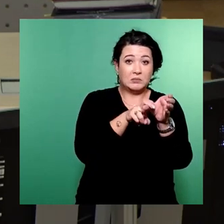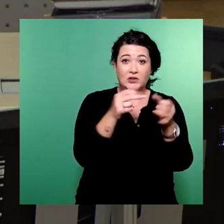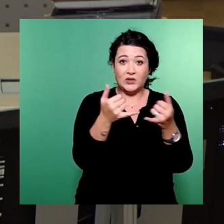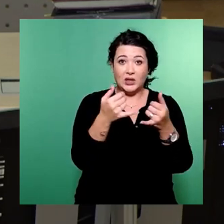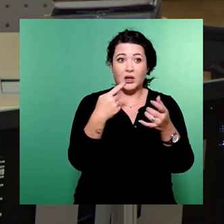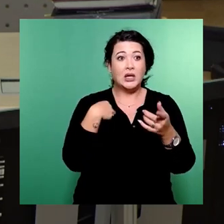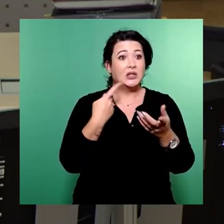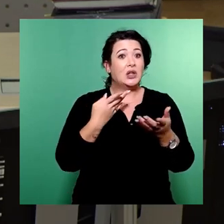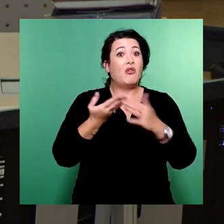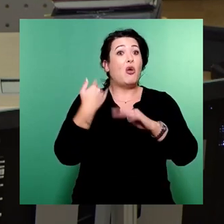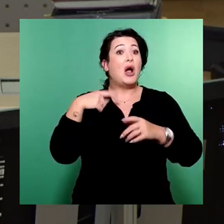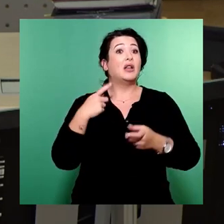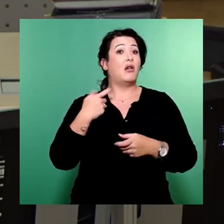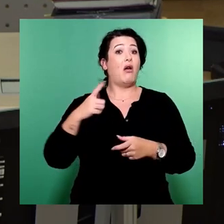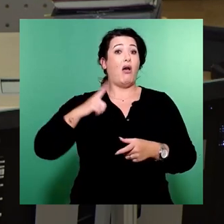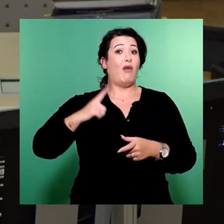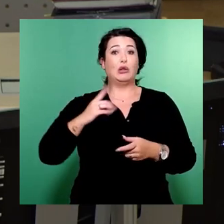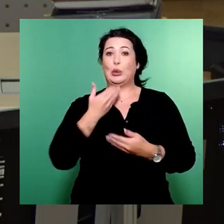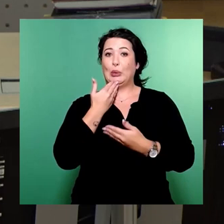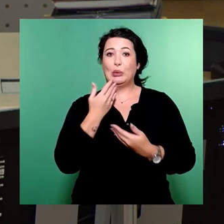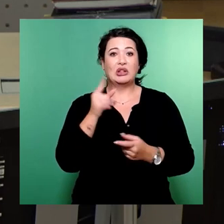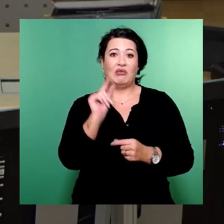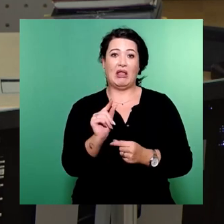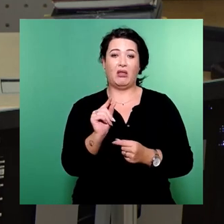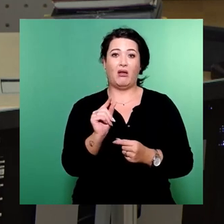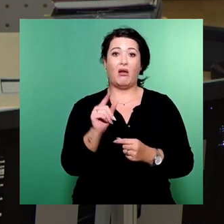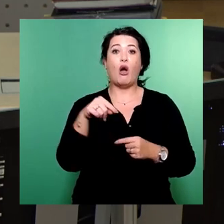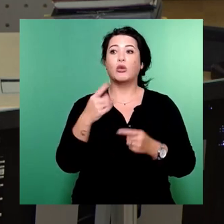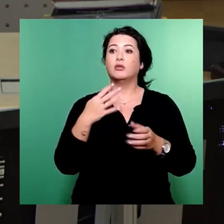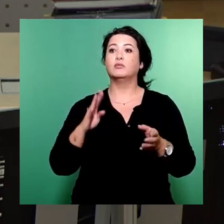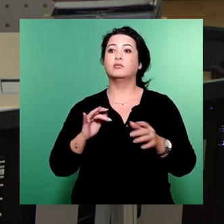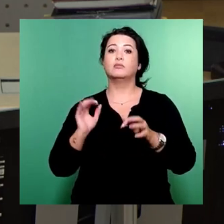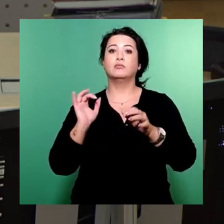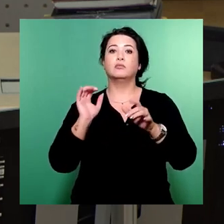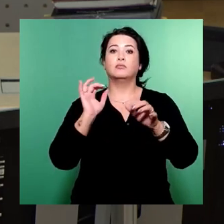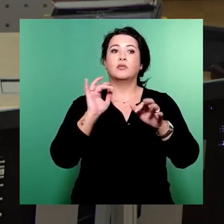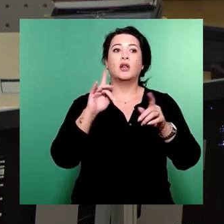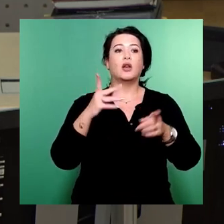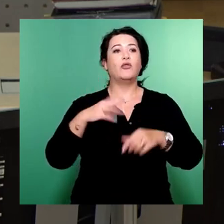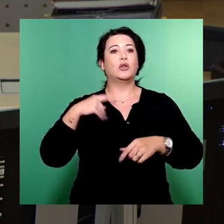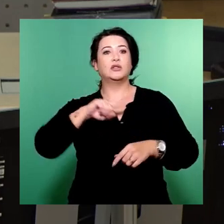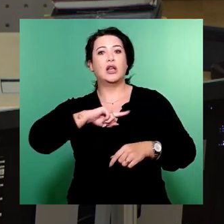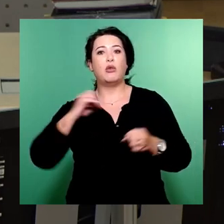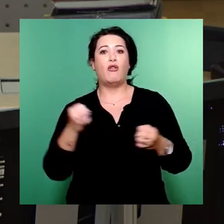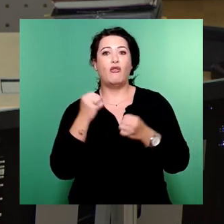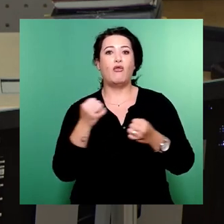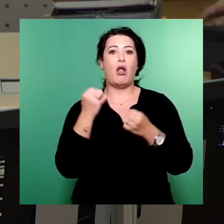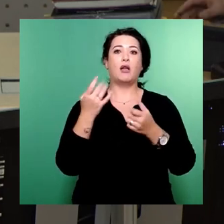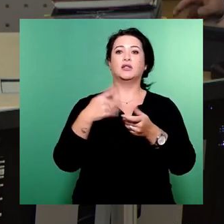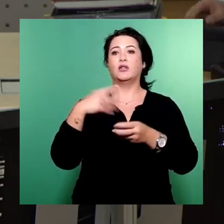finden. Barbaren von Alters her, durch Fleiß und Wissenschaft und selbst durch Religion barbarischer geworden.